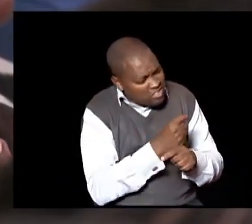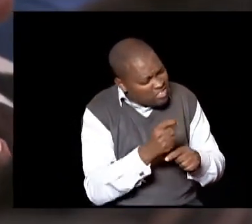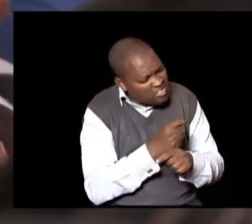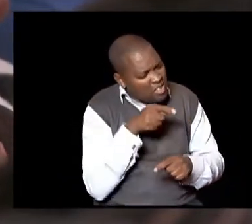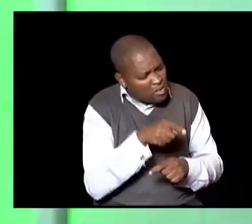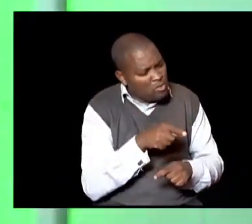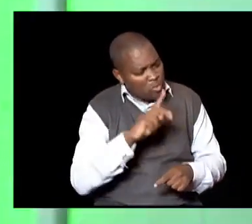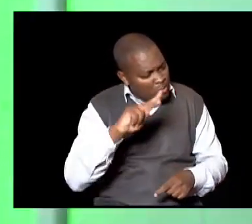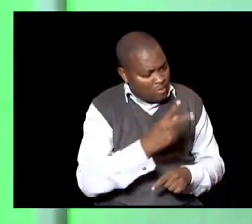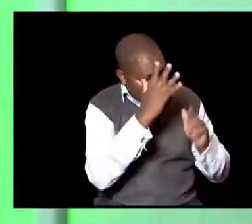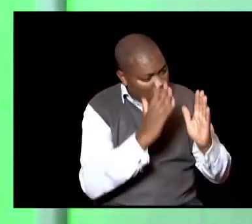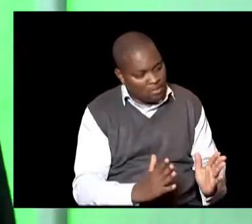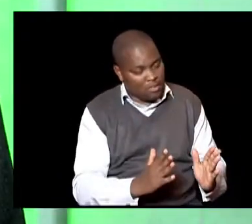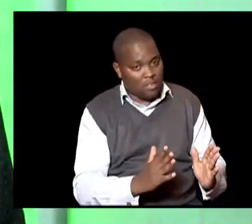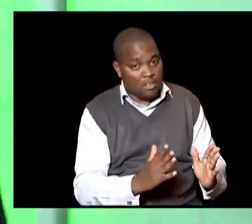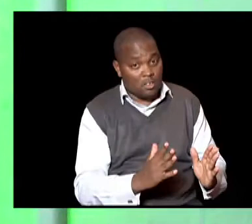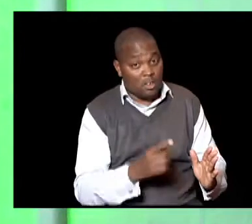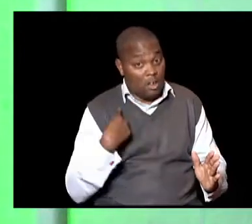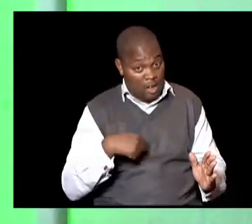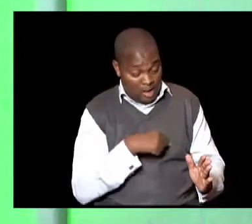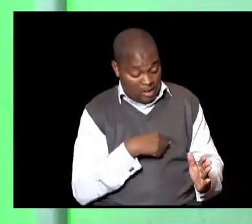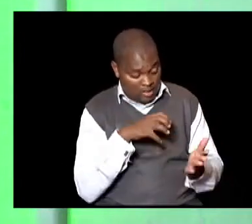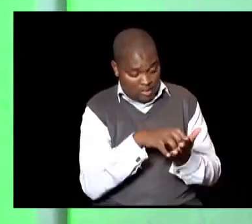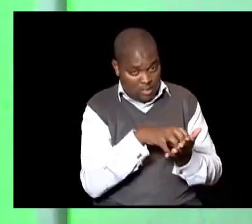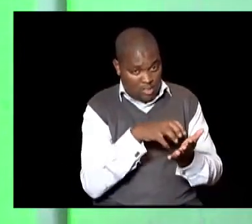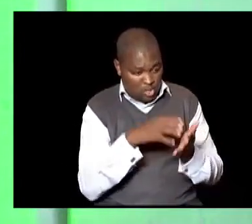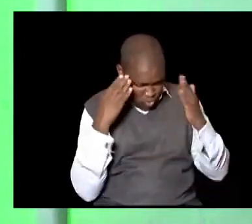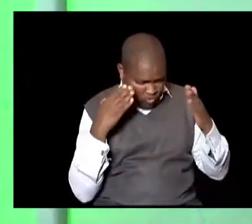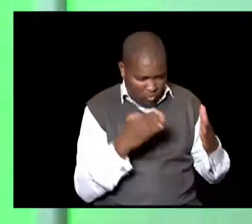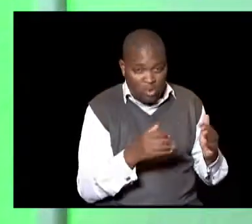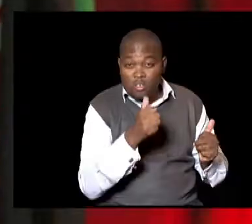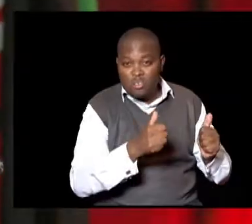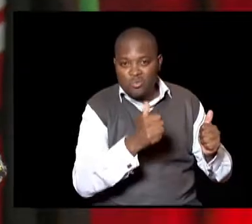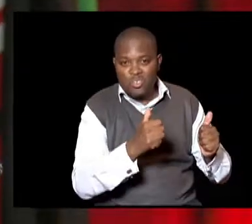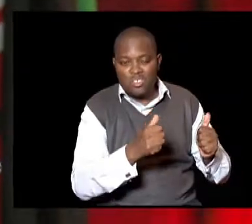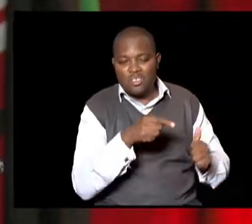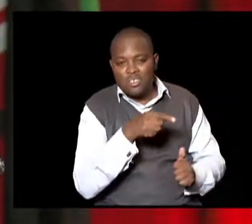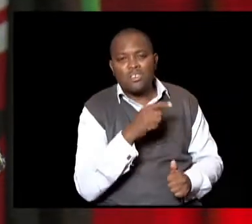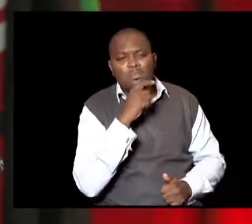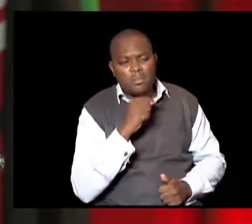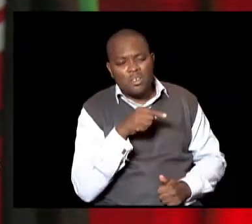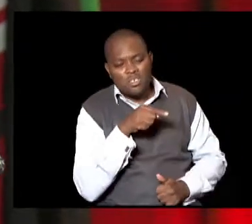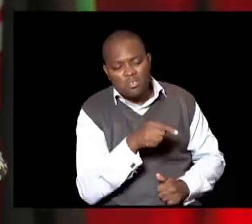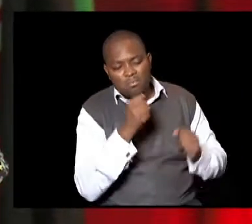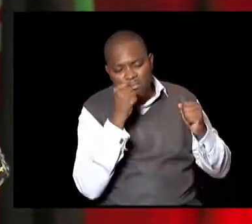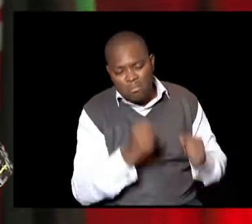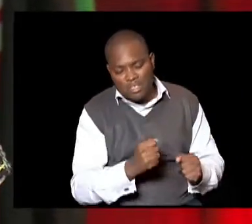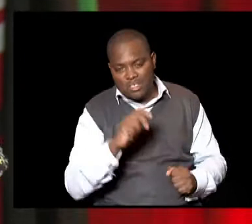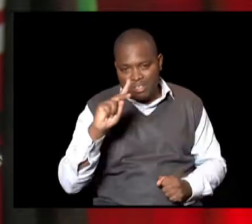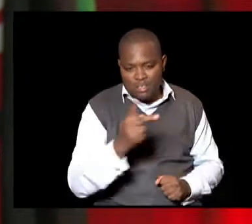Aone nchi kuliko Chama Kuliko mpigakura Kuliko mwenye nagobea kura